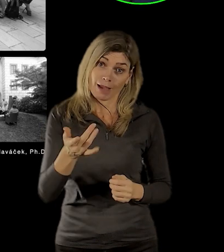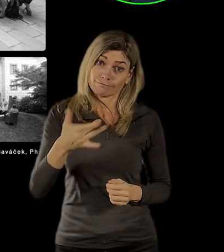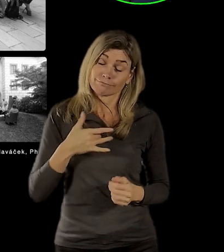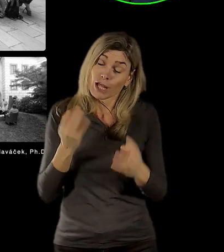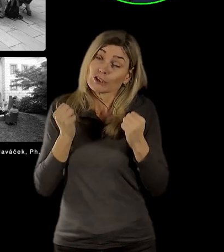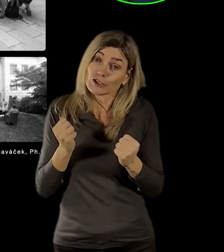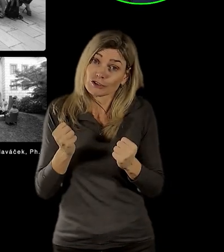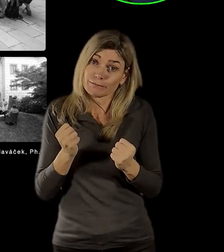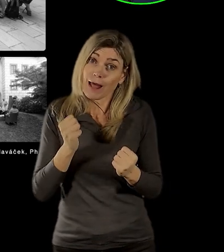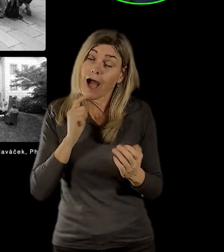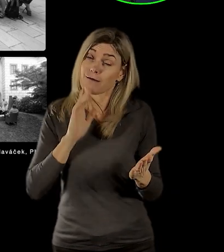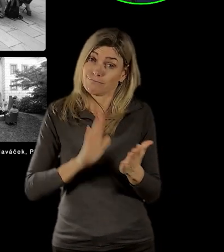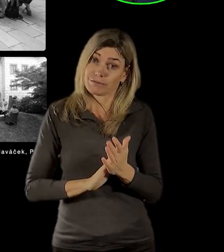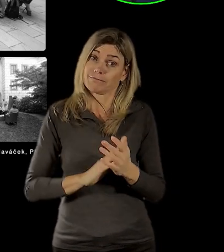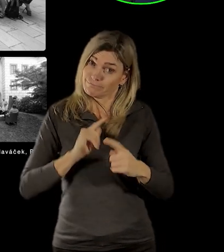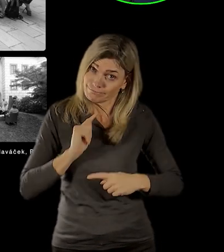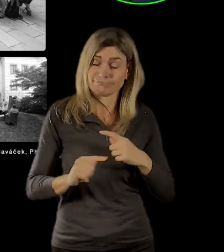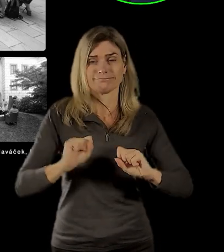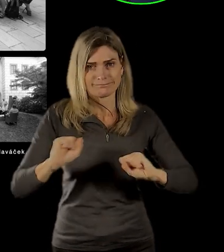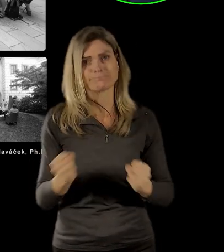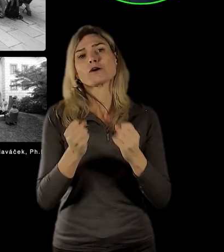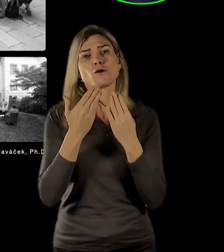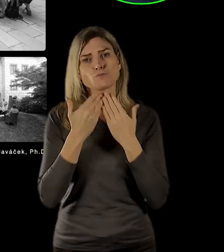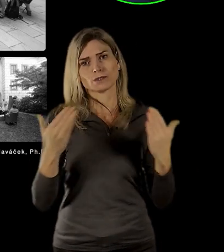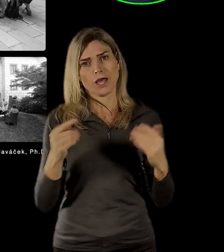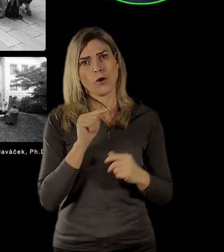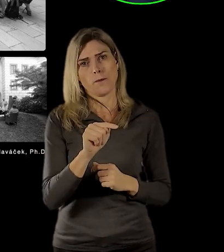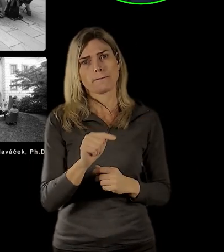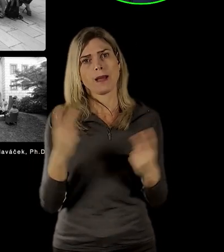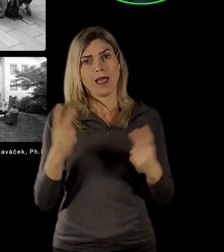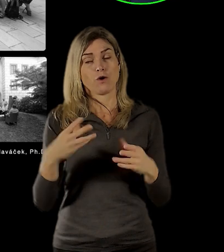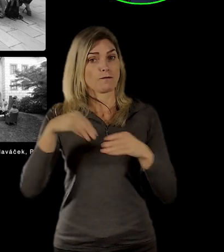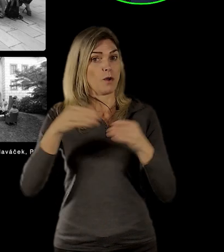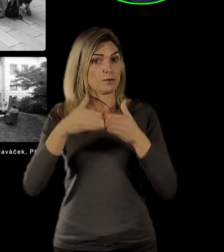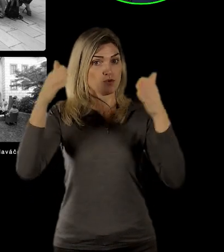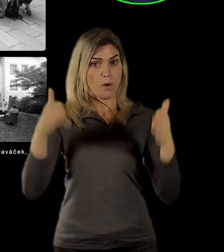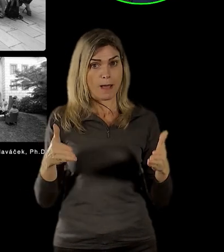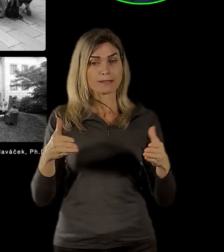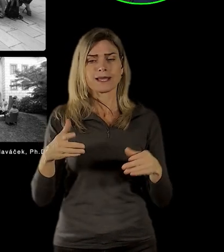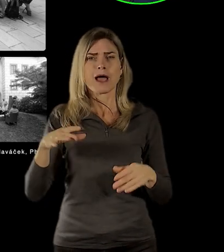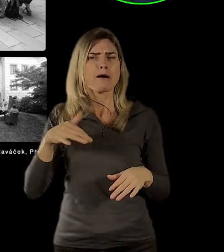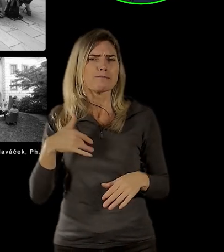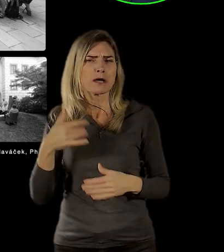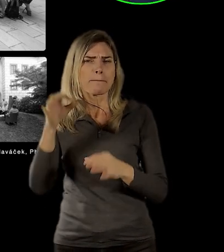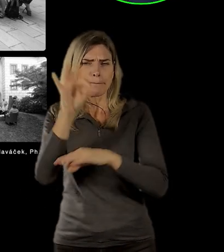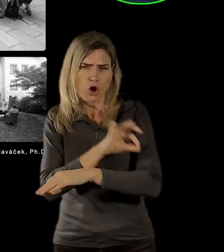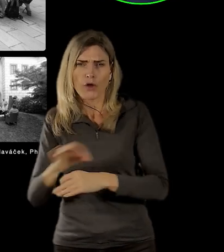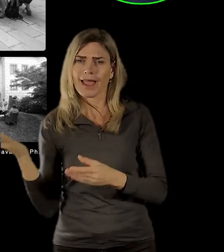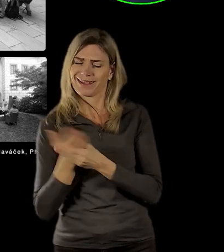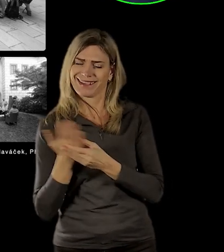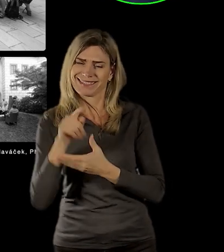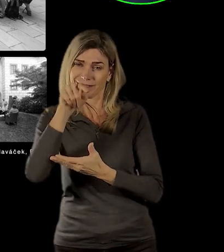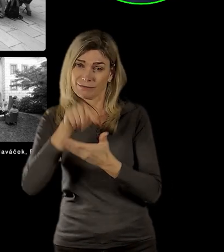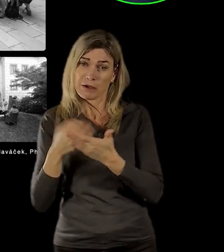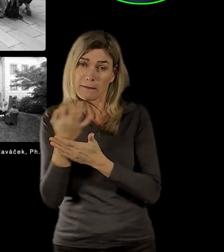ať vlastně vznik toho muzea, které jako objekt v projektové dokumentaci vypadá už skvěle, se stane